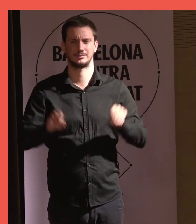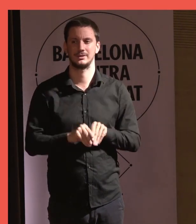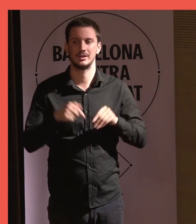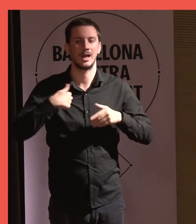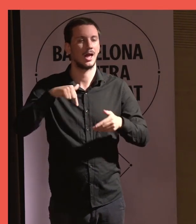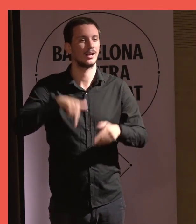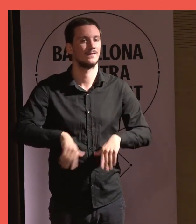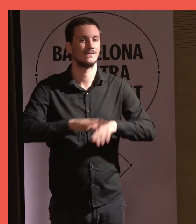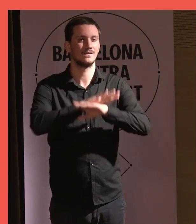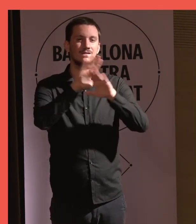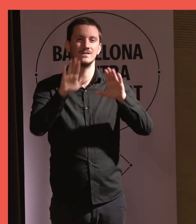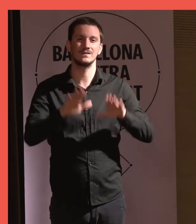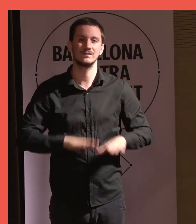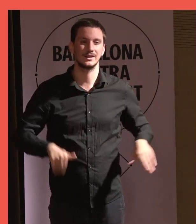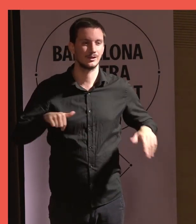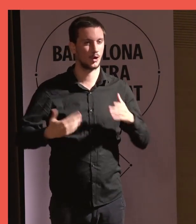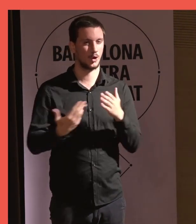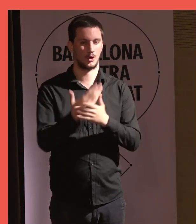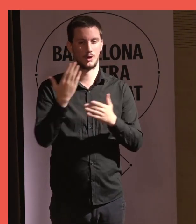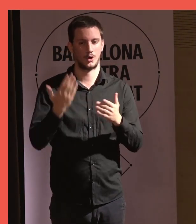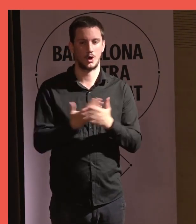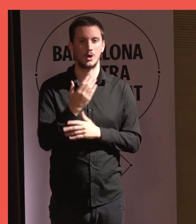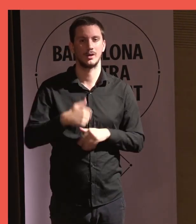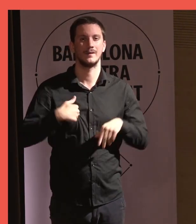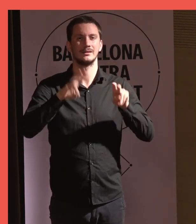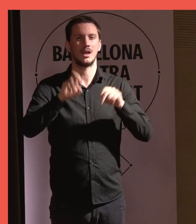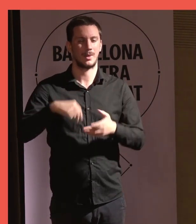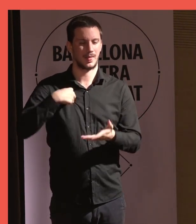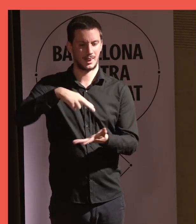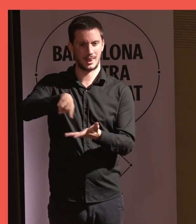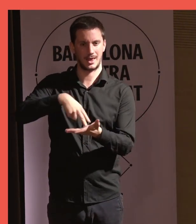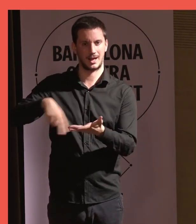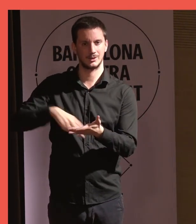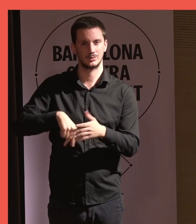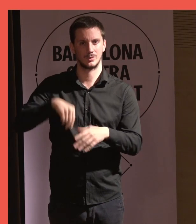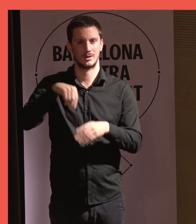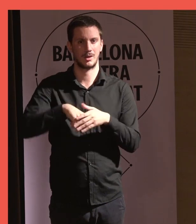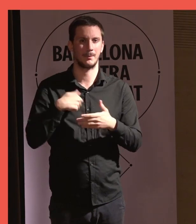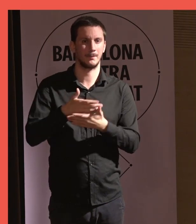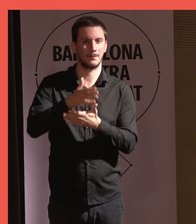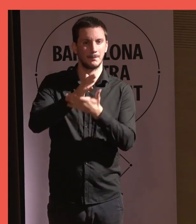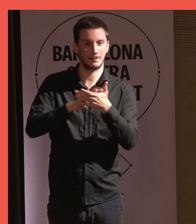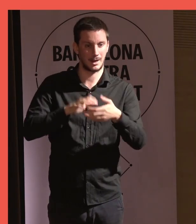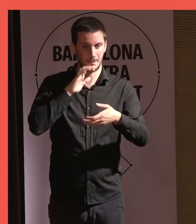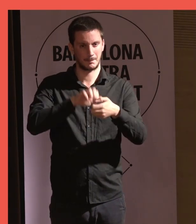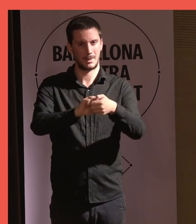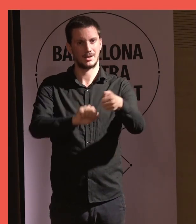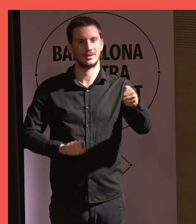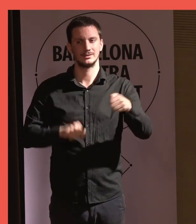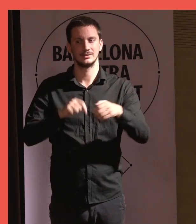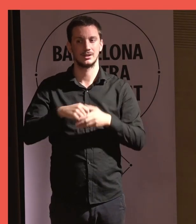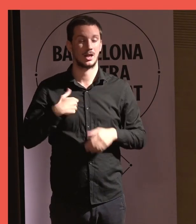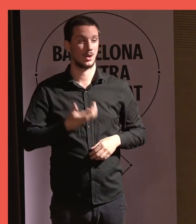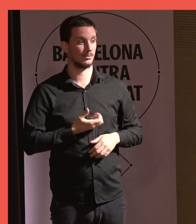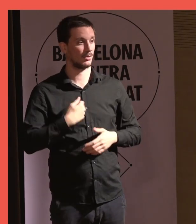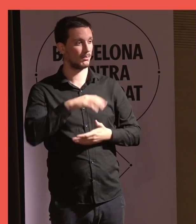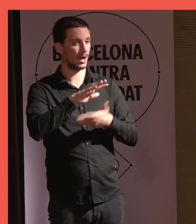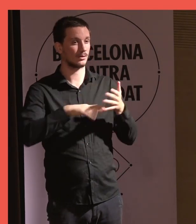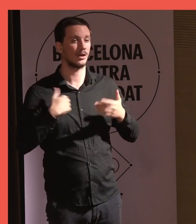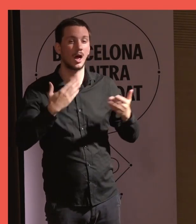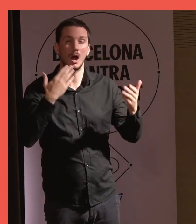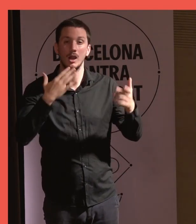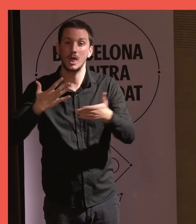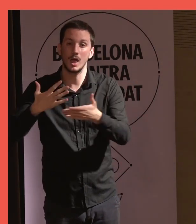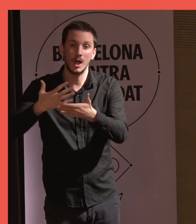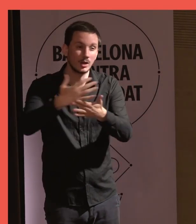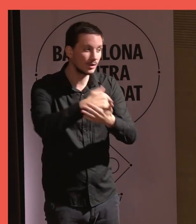que aquí s'acaben aquestes jornades amb aquesta lectura d'aquesta part del manifest. En nom de l'Ajuntament de Barcelona, gràcies